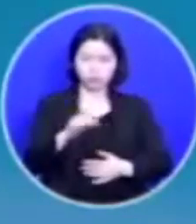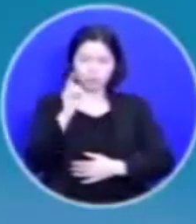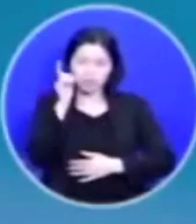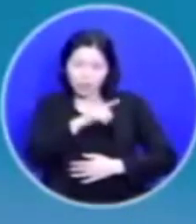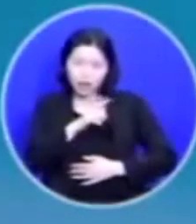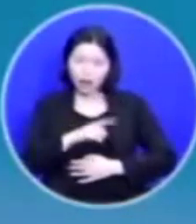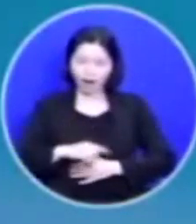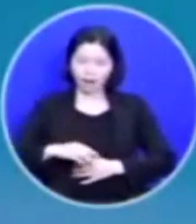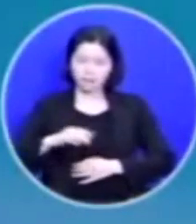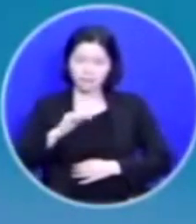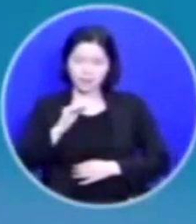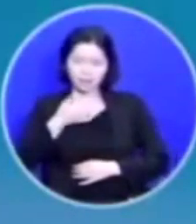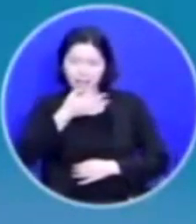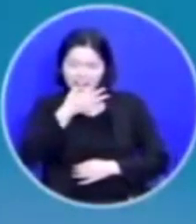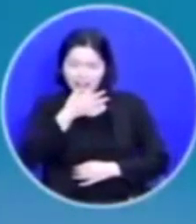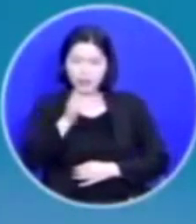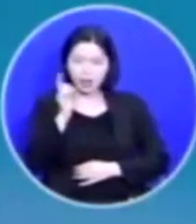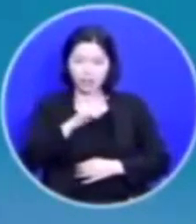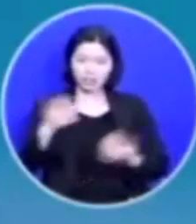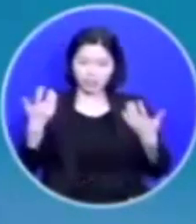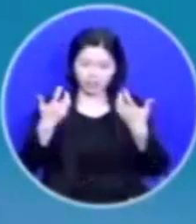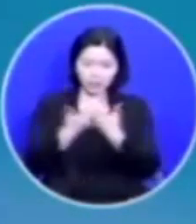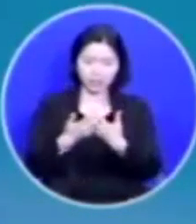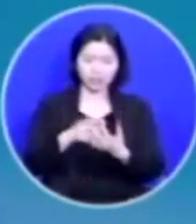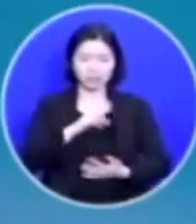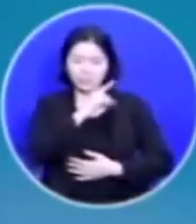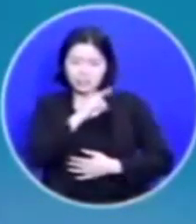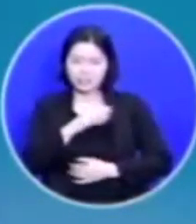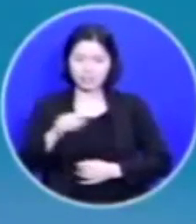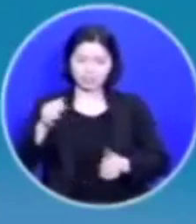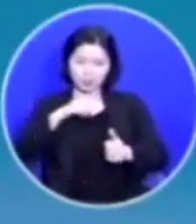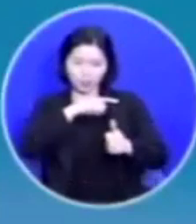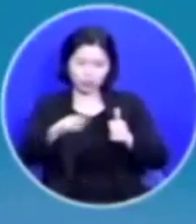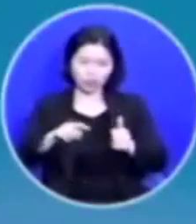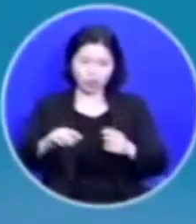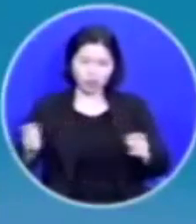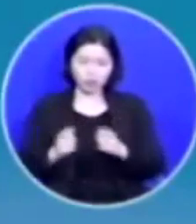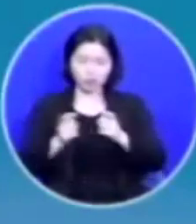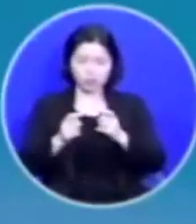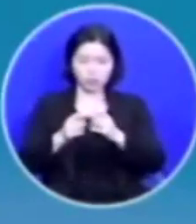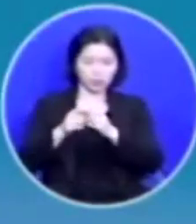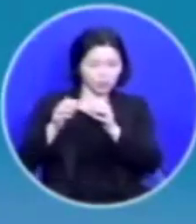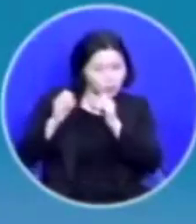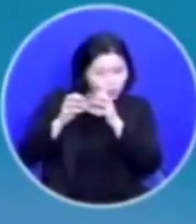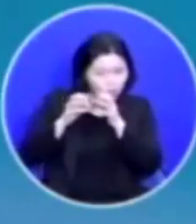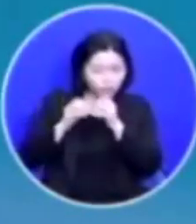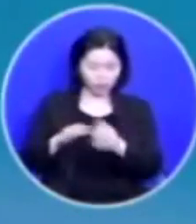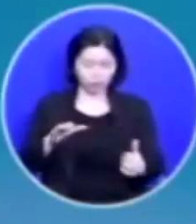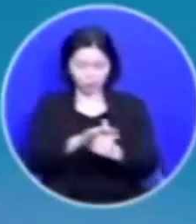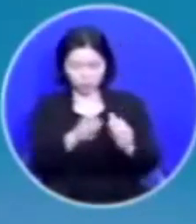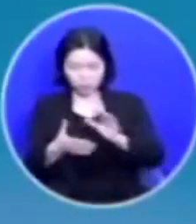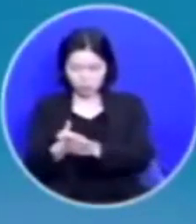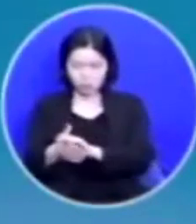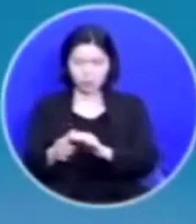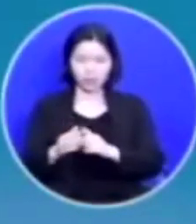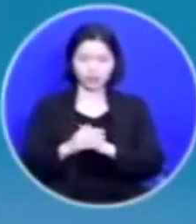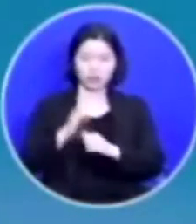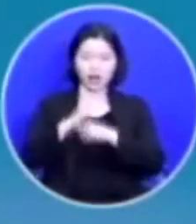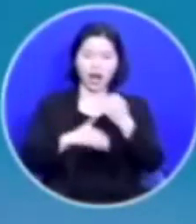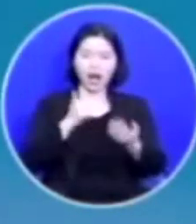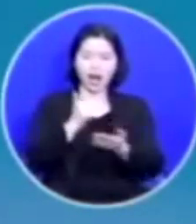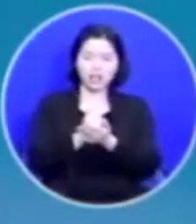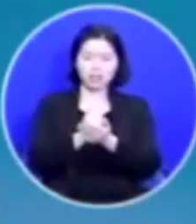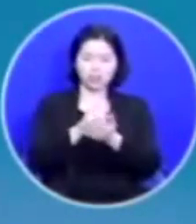악이 가득한 것 시기, 살인, 분쟁, 사기, 악독이 가득한 것 수근수근하는 것, 비방하는 것, 하나님께서